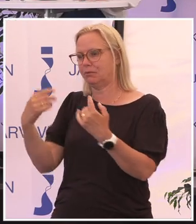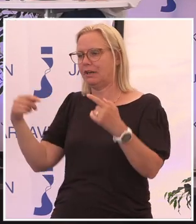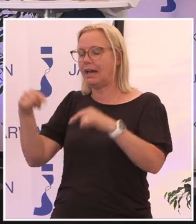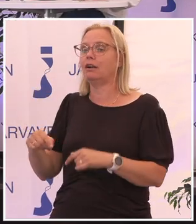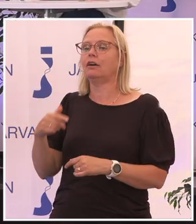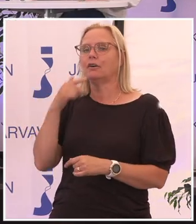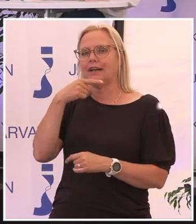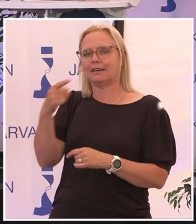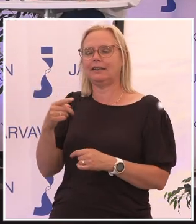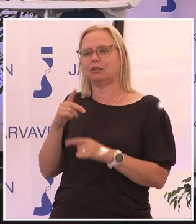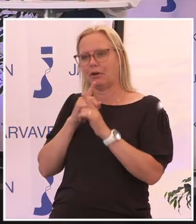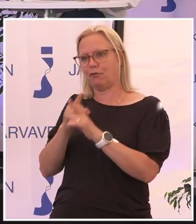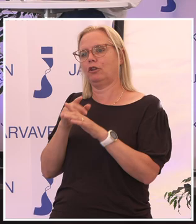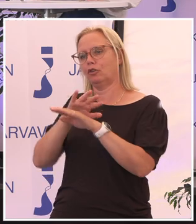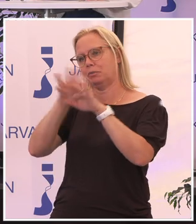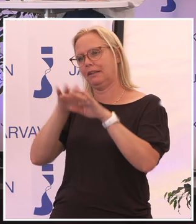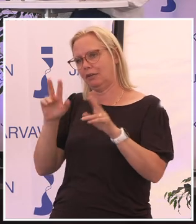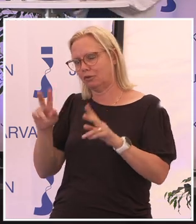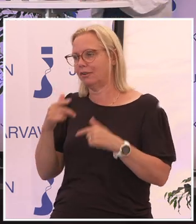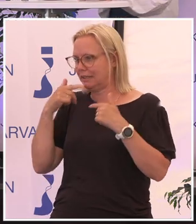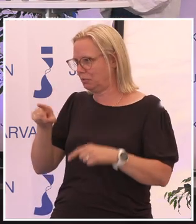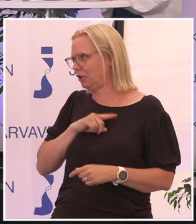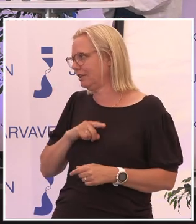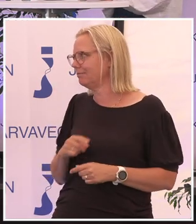alla ni som har varit uppkopplade och följt oss live. Tack så mycket.